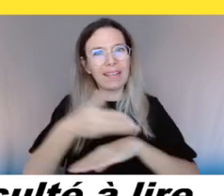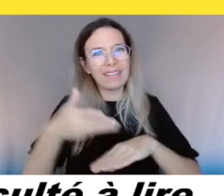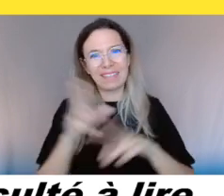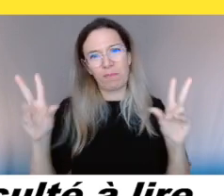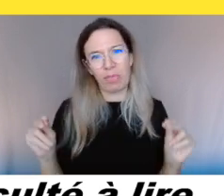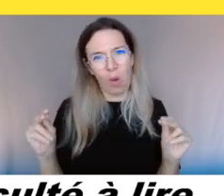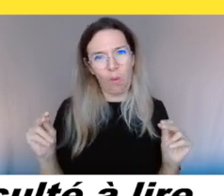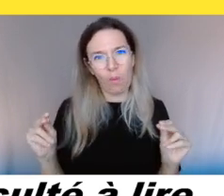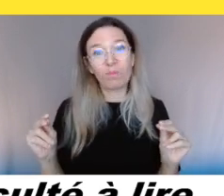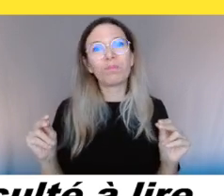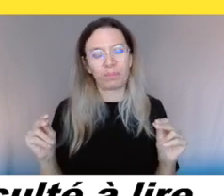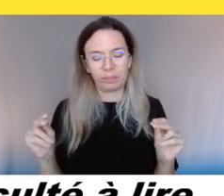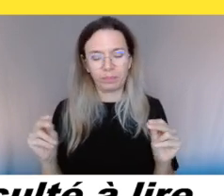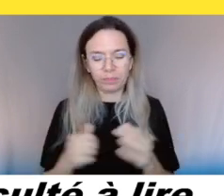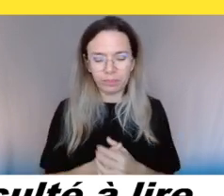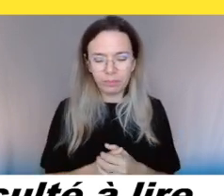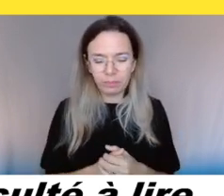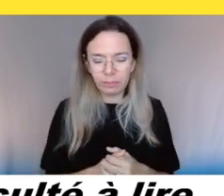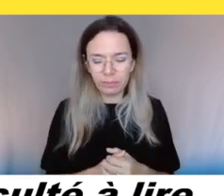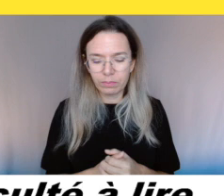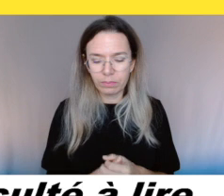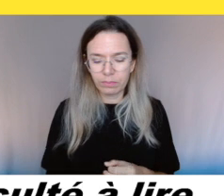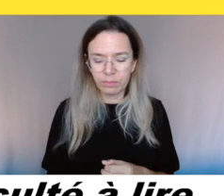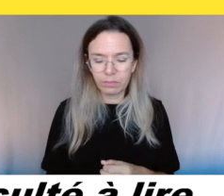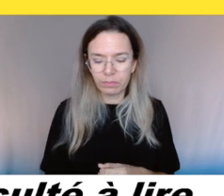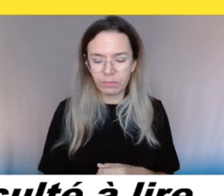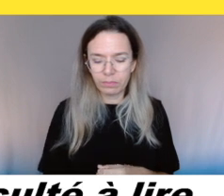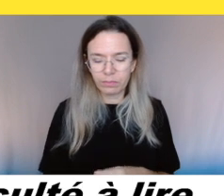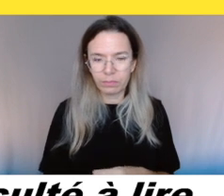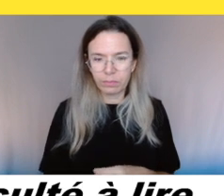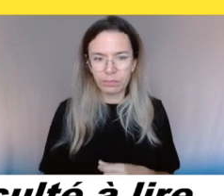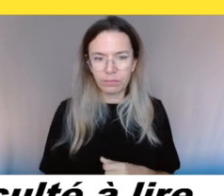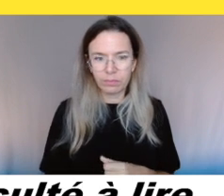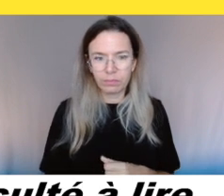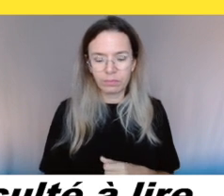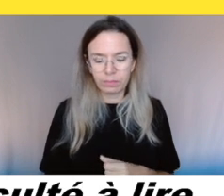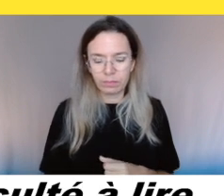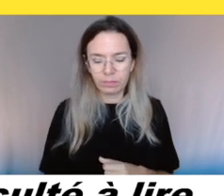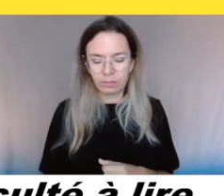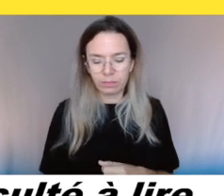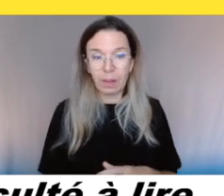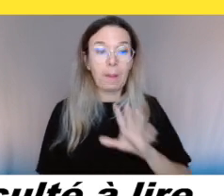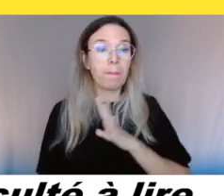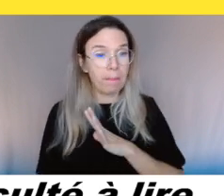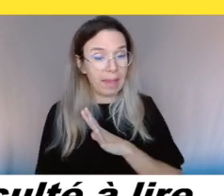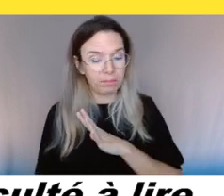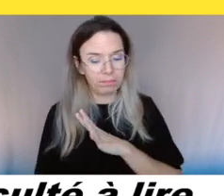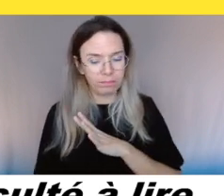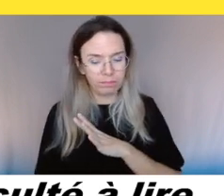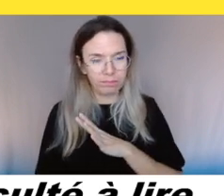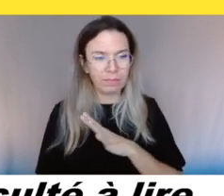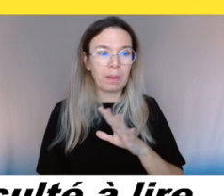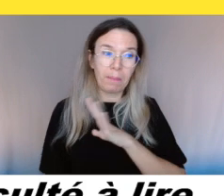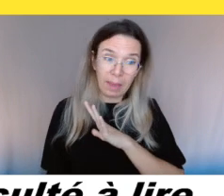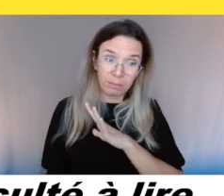couleurs est ton vêtement, est-ce que ces deux affaires-là match ensemble, c'est « Be my eyes », c'est des gens qui te répondent, qui sont